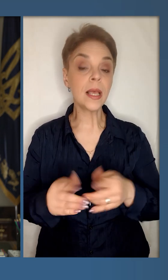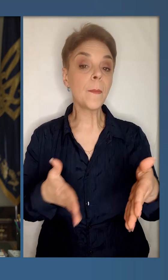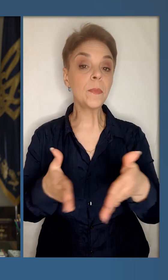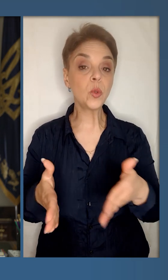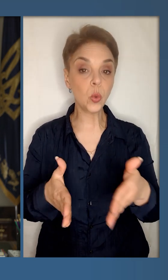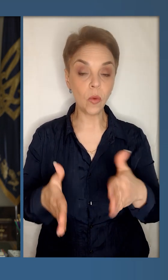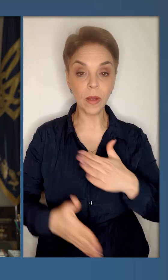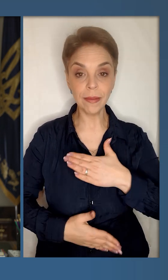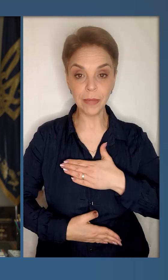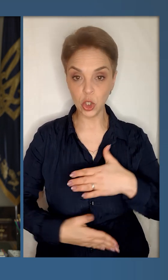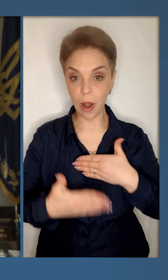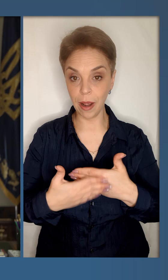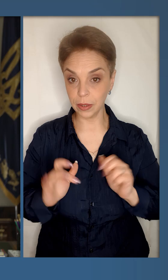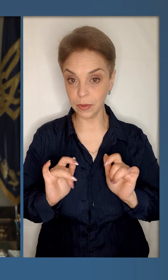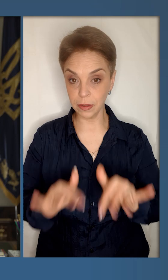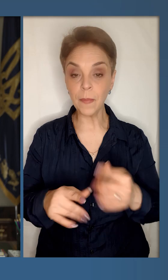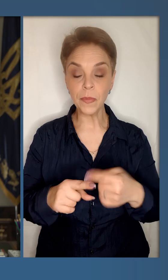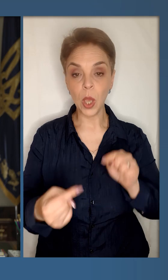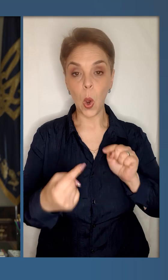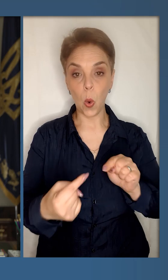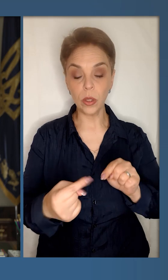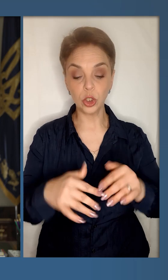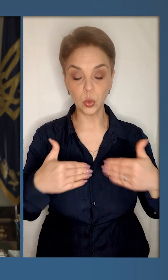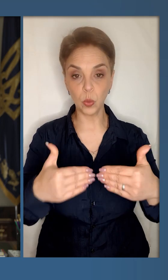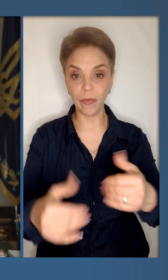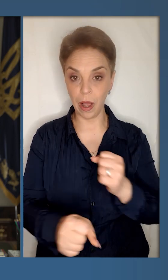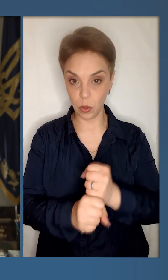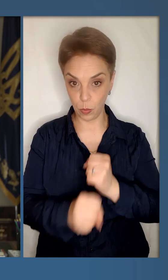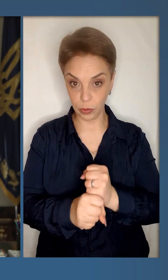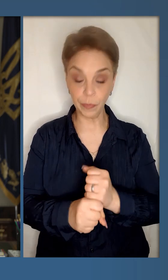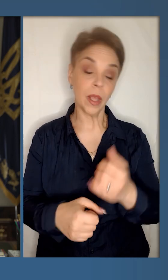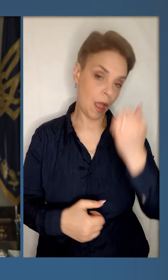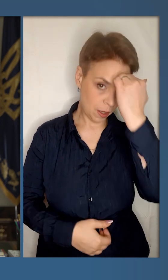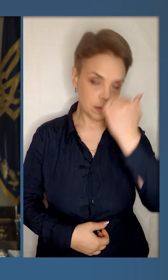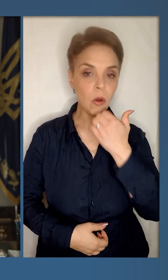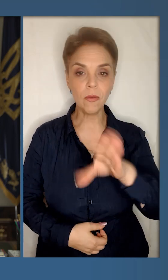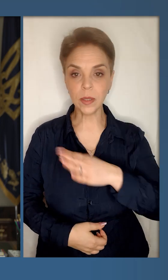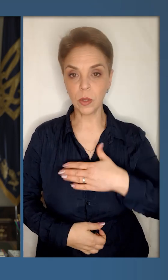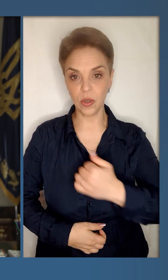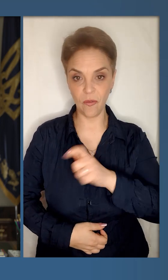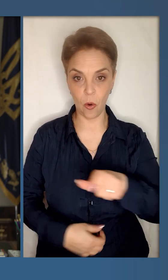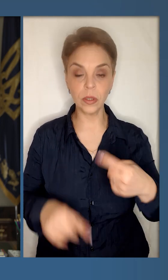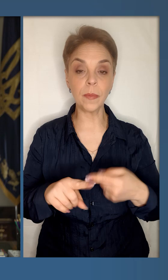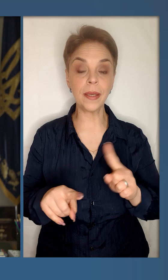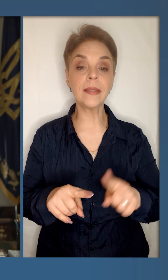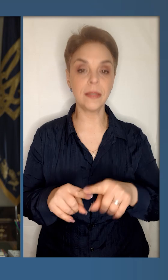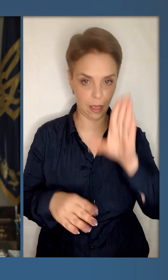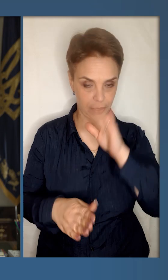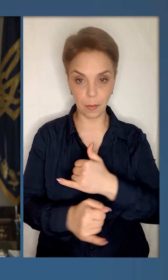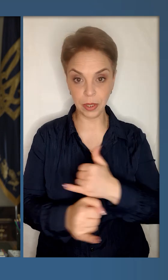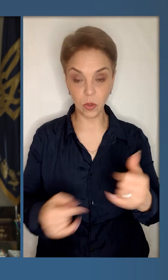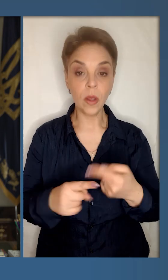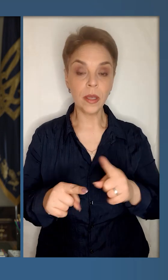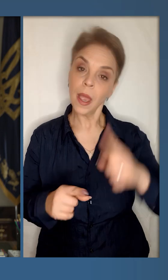територіях. Це підготовка наших активних дій. Це контрштурмова робота. Я дякую всім нашим воїнам, які